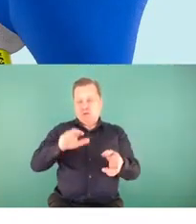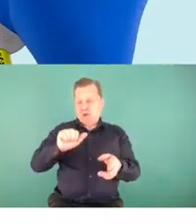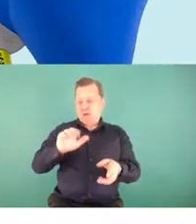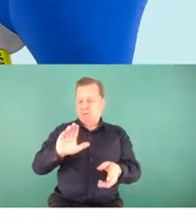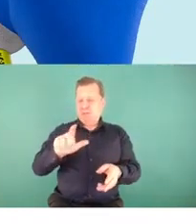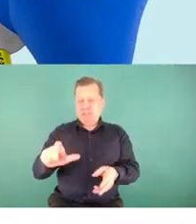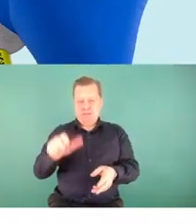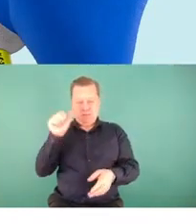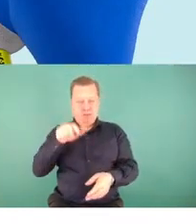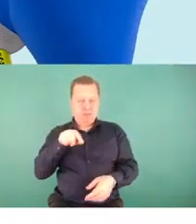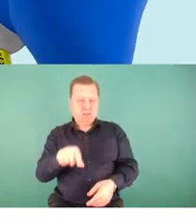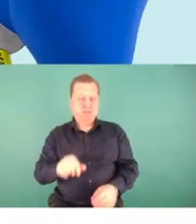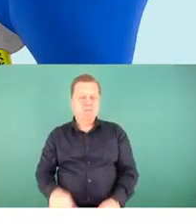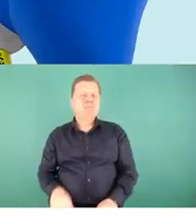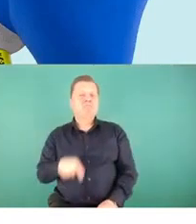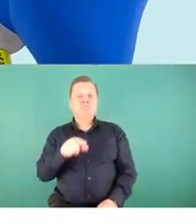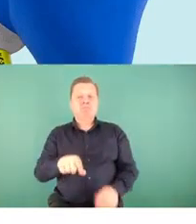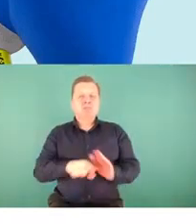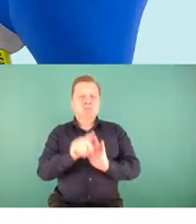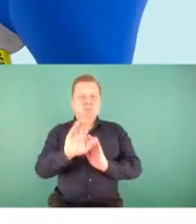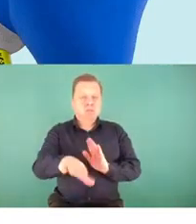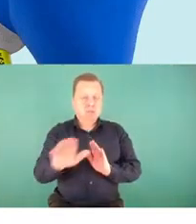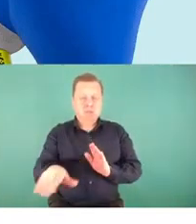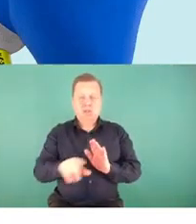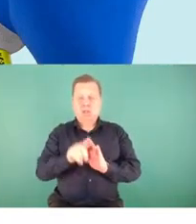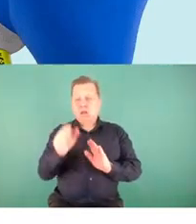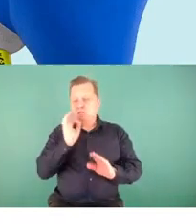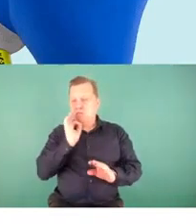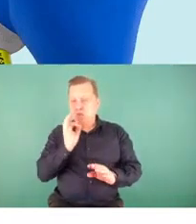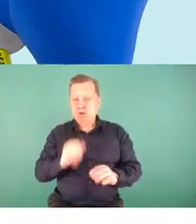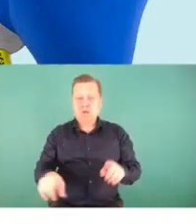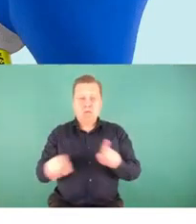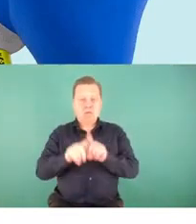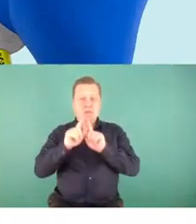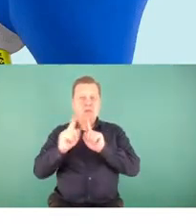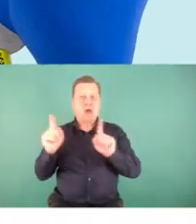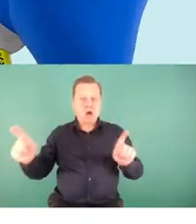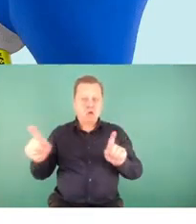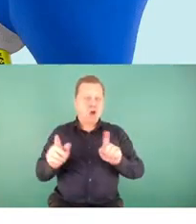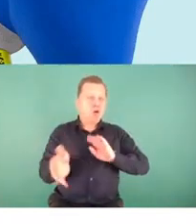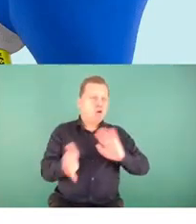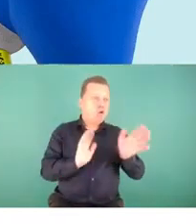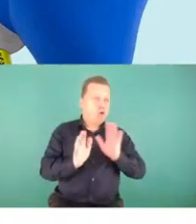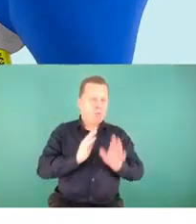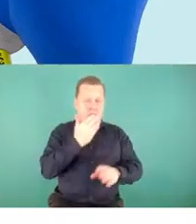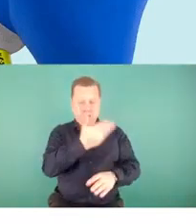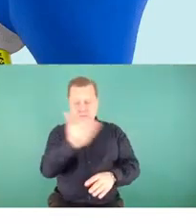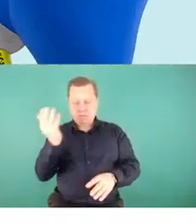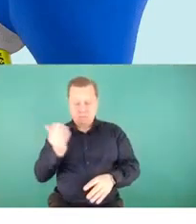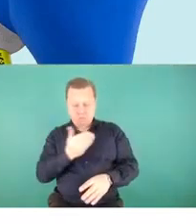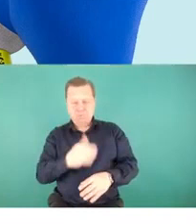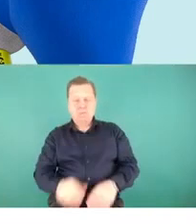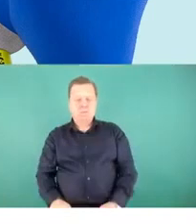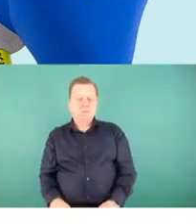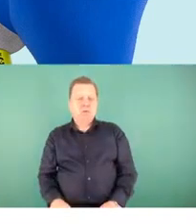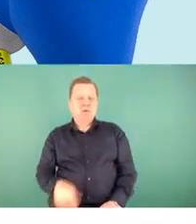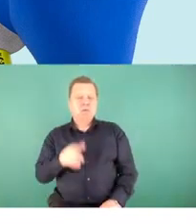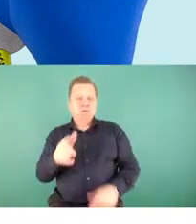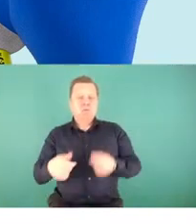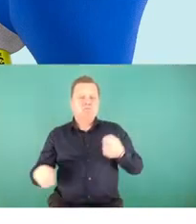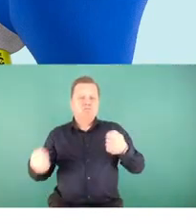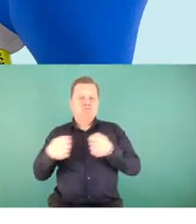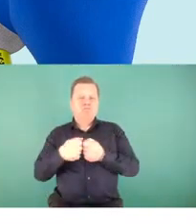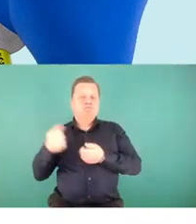Kampania skierowana do dzieci, młodzieży oraz do nauczycieli, opiekunów, realizowana i współfinansowana ze